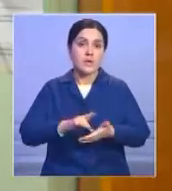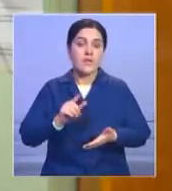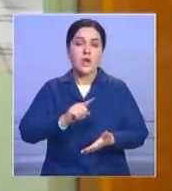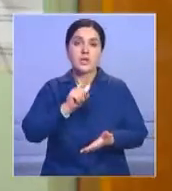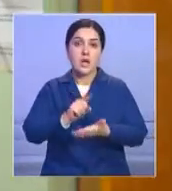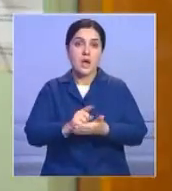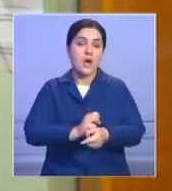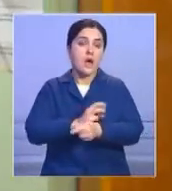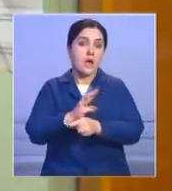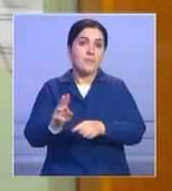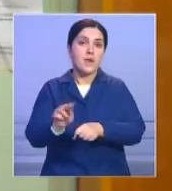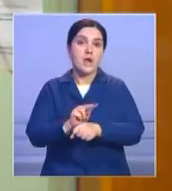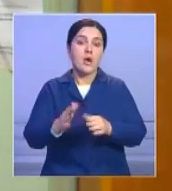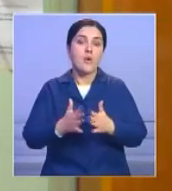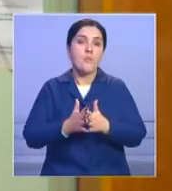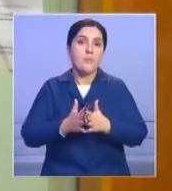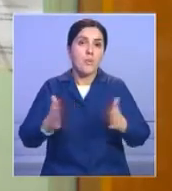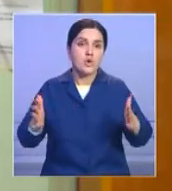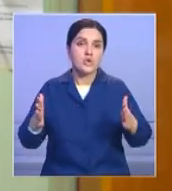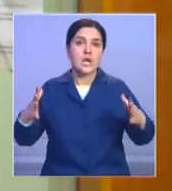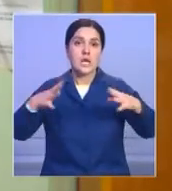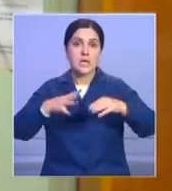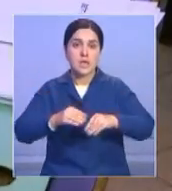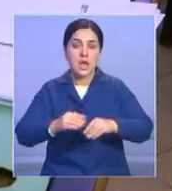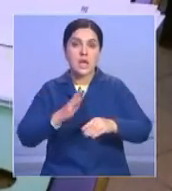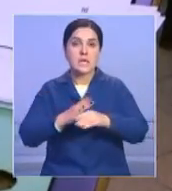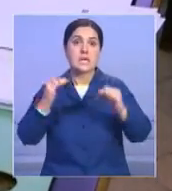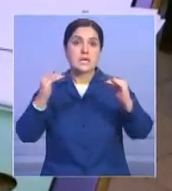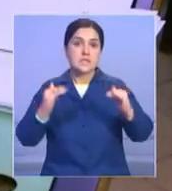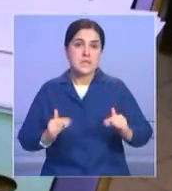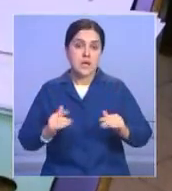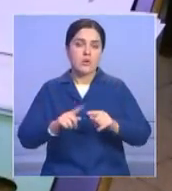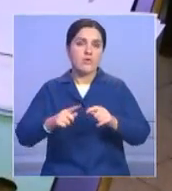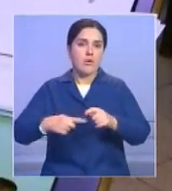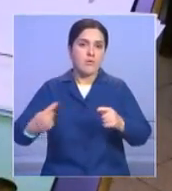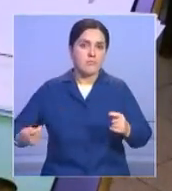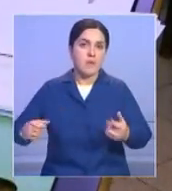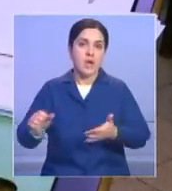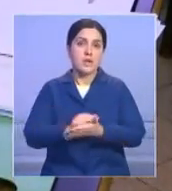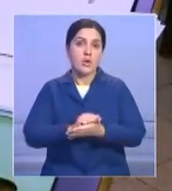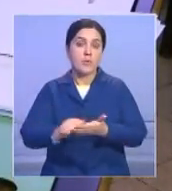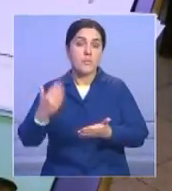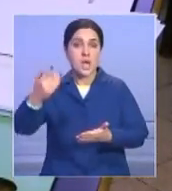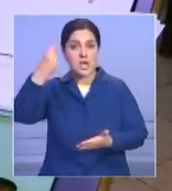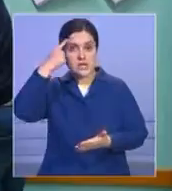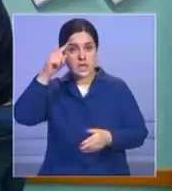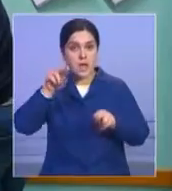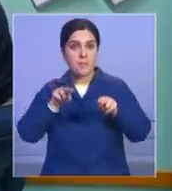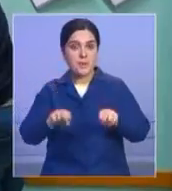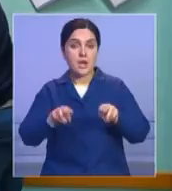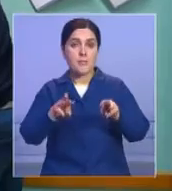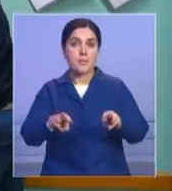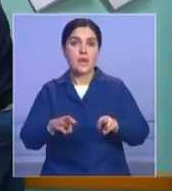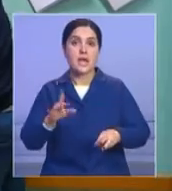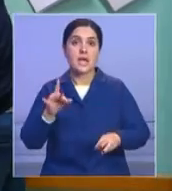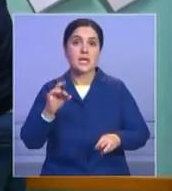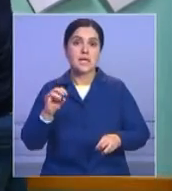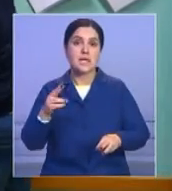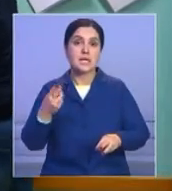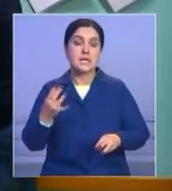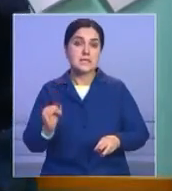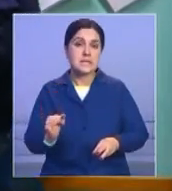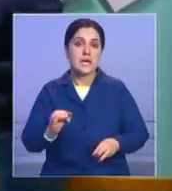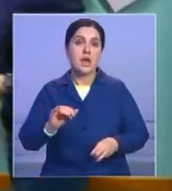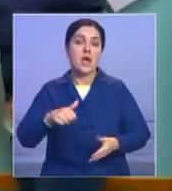Реформы должны обеспечить большую централизацию власти и снизить бюрократические проволочки. Их инициатор – премьер-министр страны Монтео